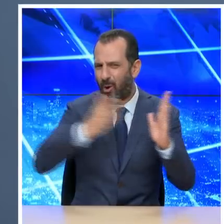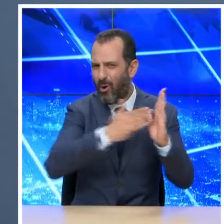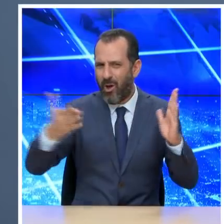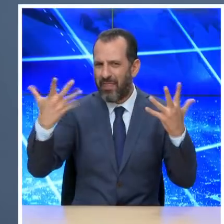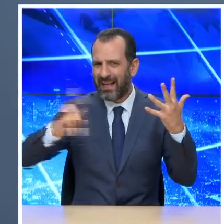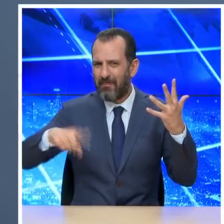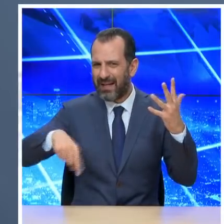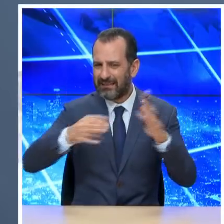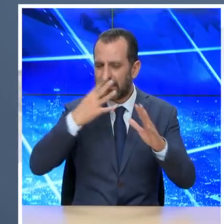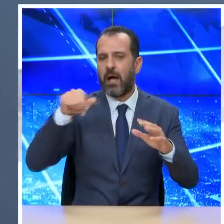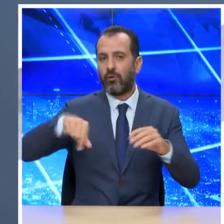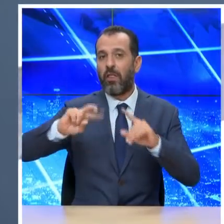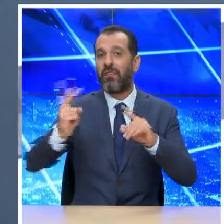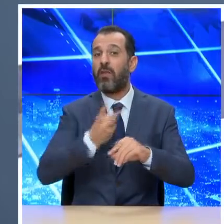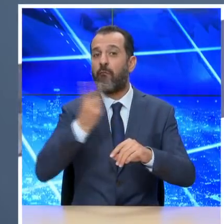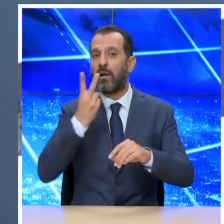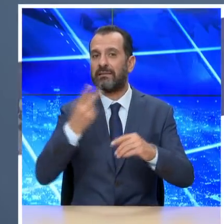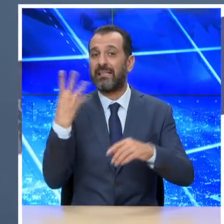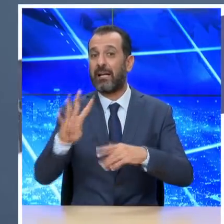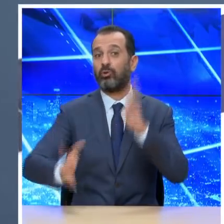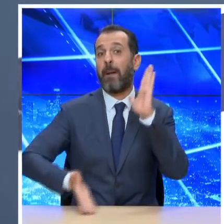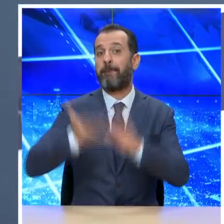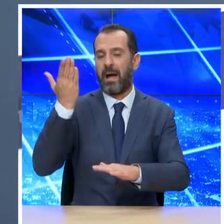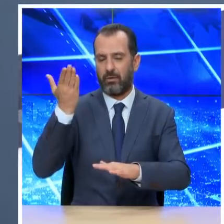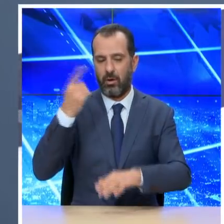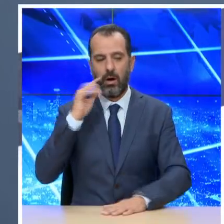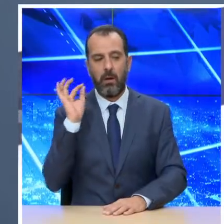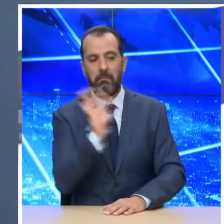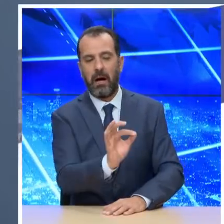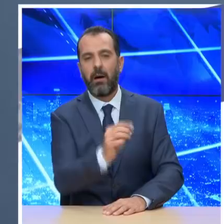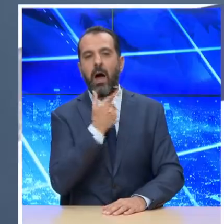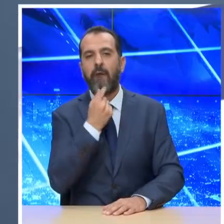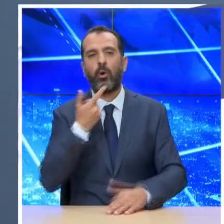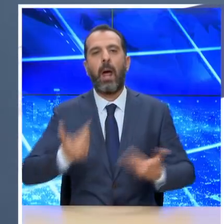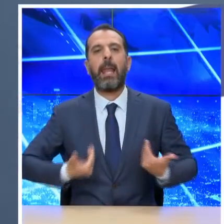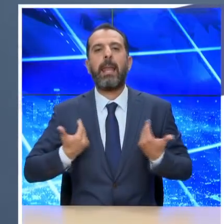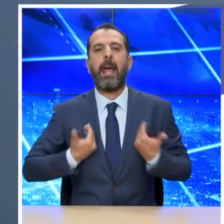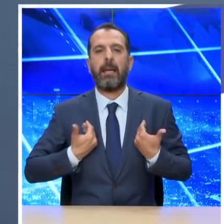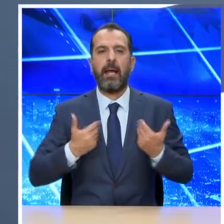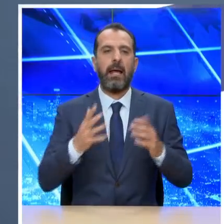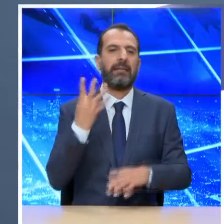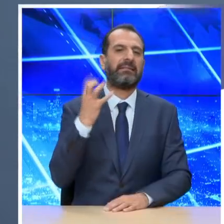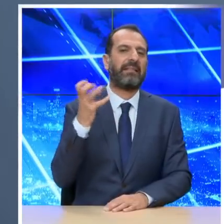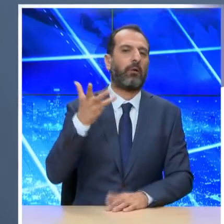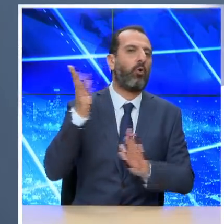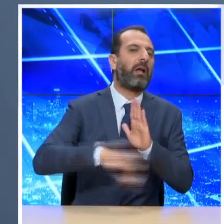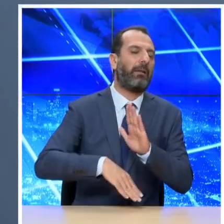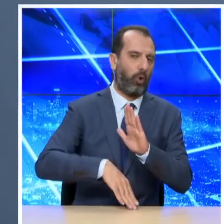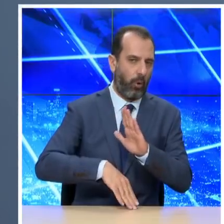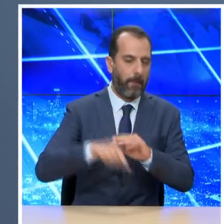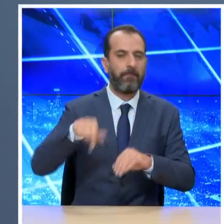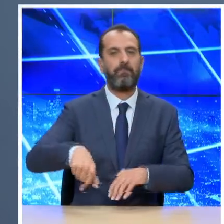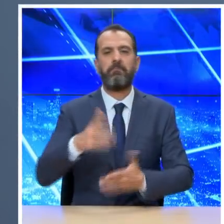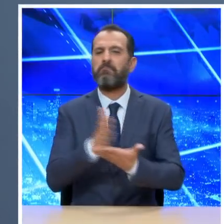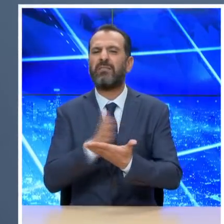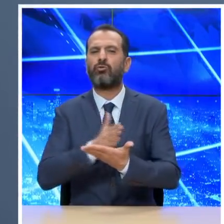εκτεταμένη διασπορά σε νεαρότερες ηλικίες που απεικονίζεται στον αυξημένο αριθμό κρουσμάτων σε ηλικίες κάτω των 40 ετών. Συγκεκριμένα,